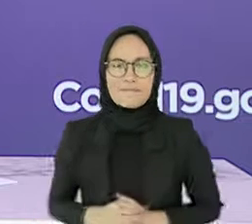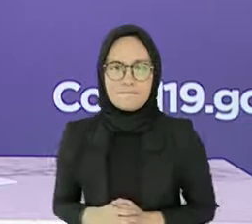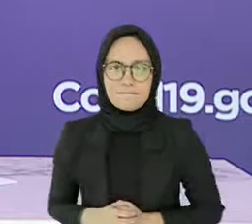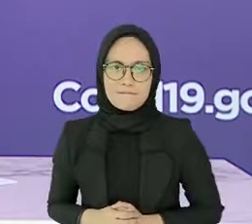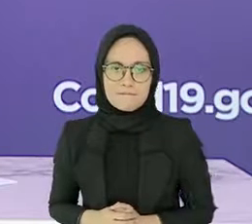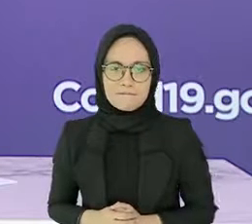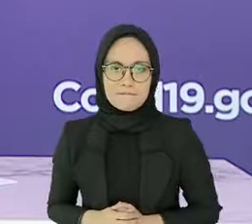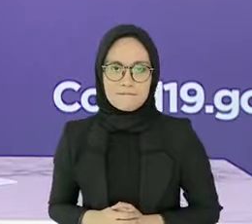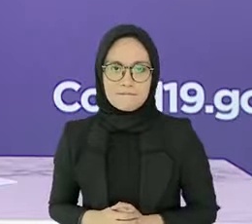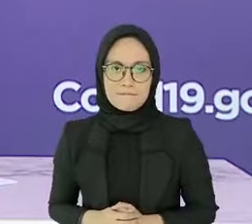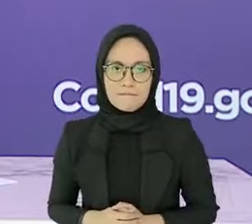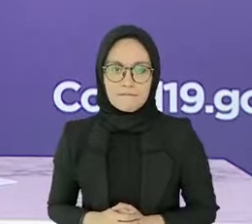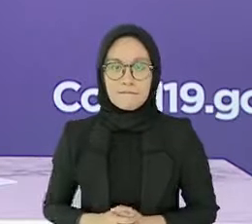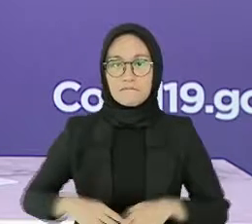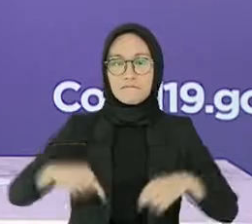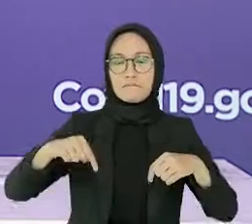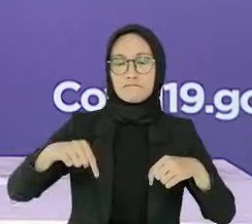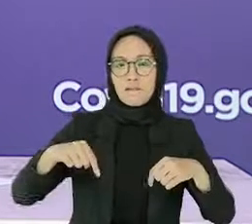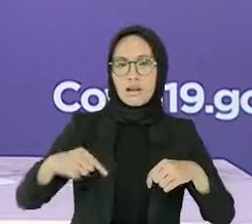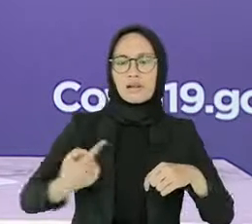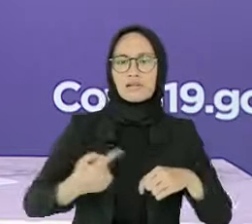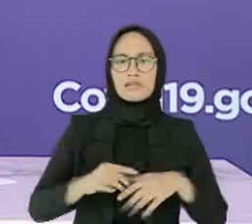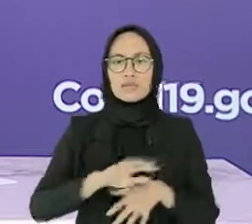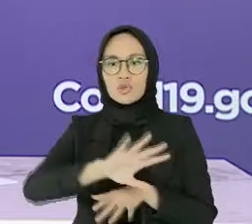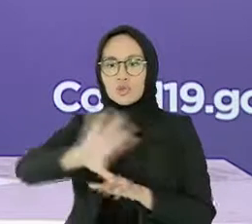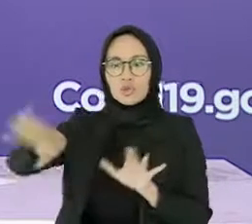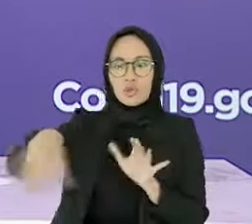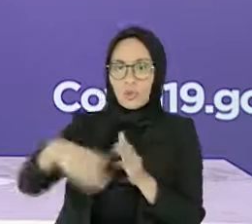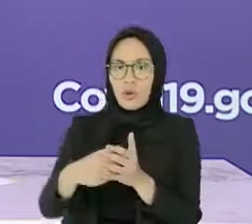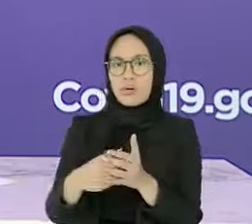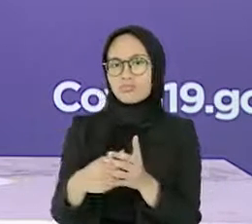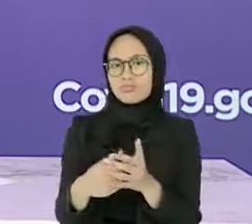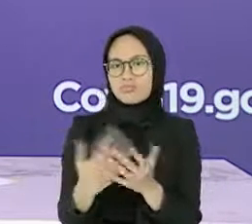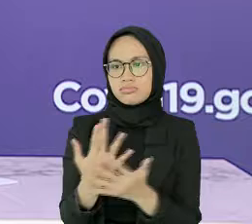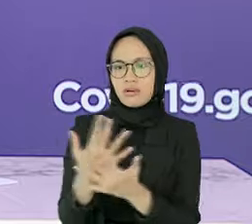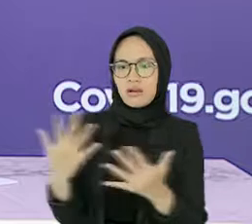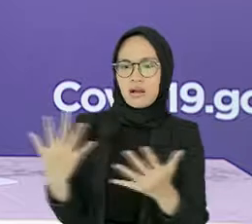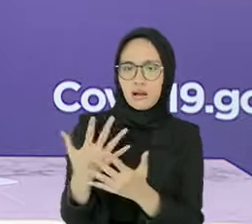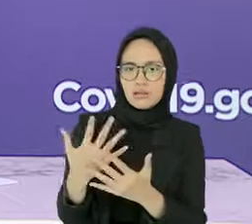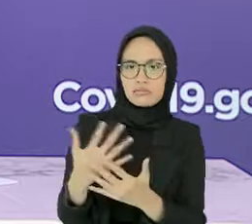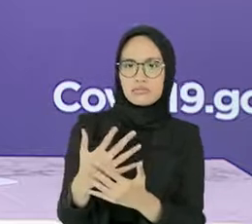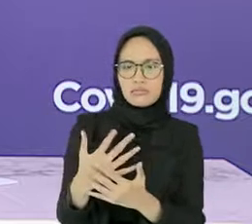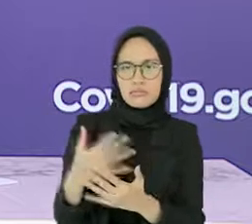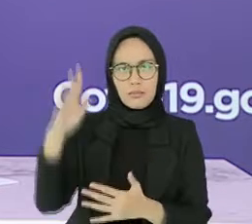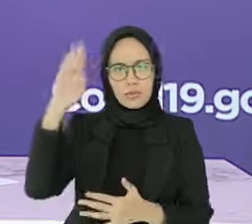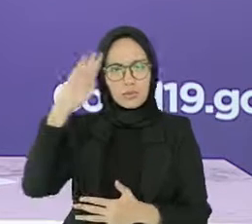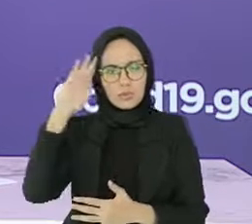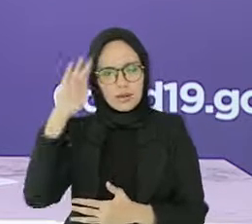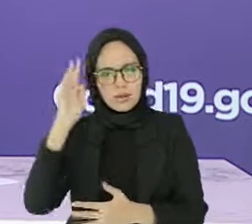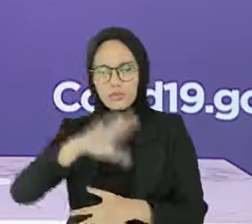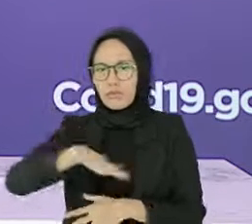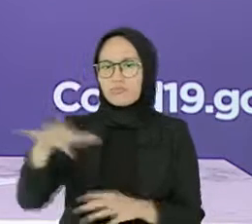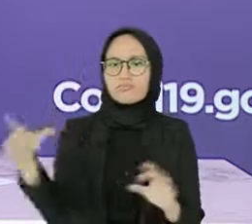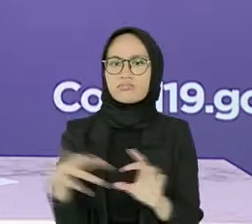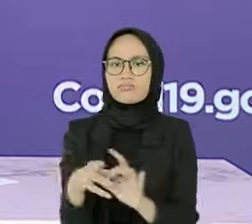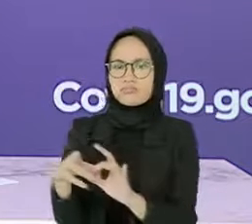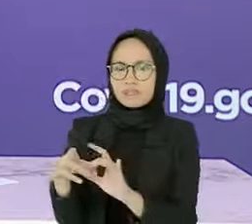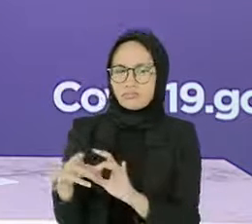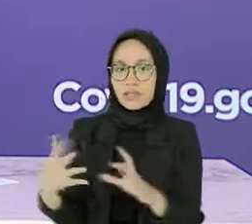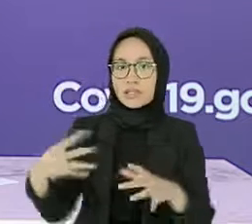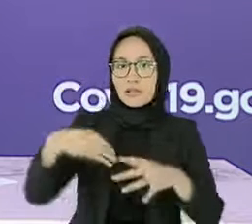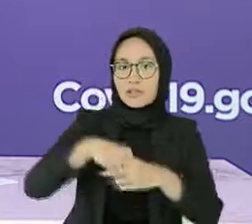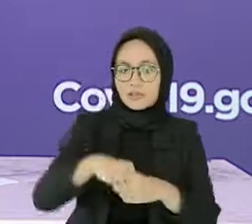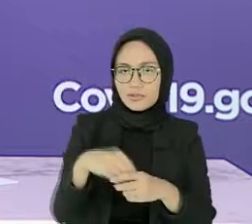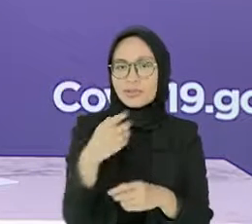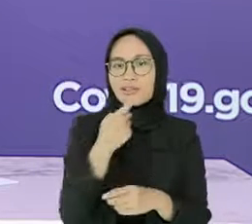yang dilakukan oleh pemerintah dengan keterlibatan berbagai elemen untuk menyukseskan penyelenggaraan PON-20 di tengah